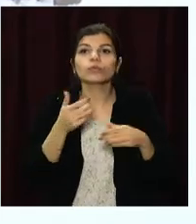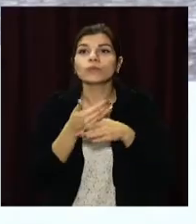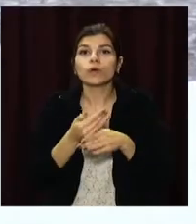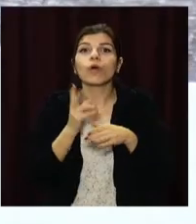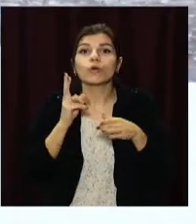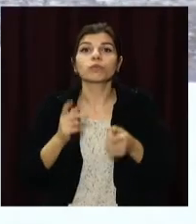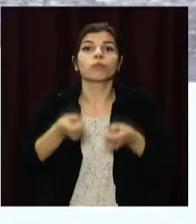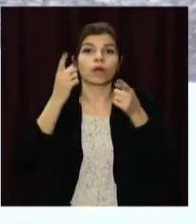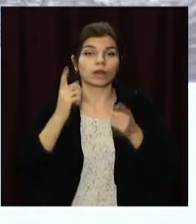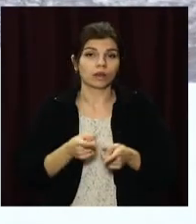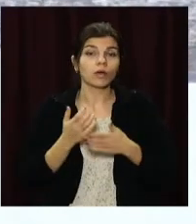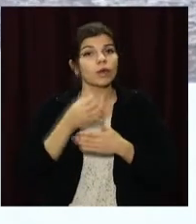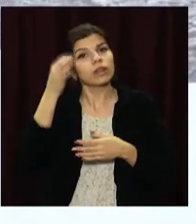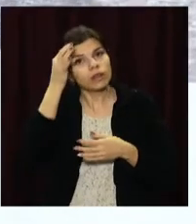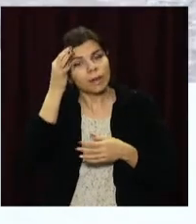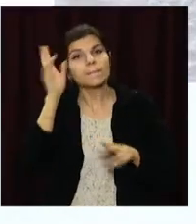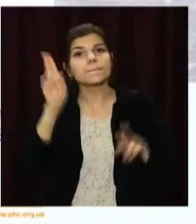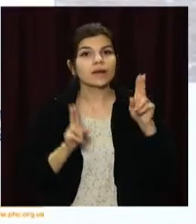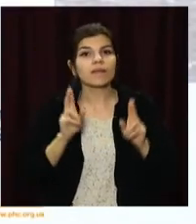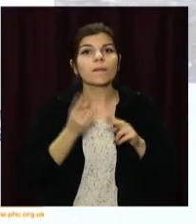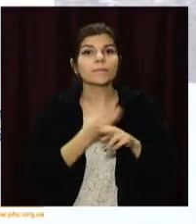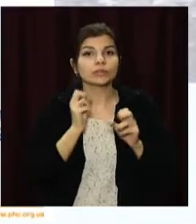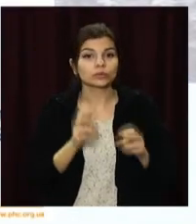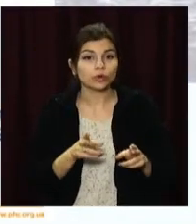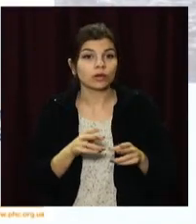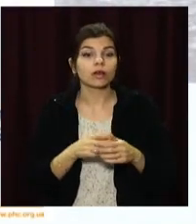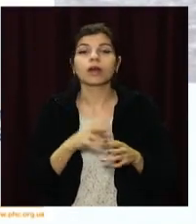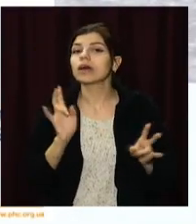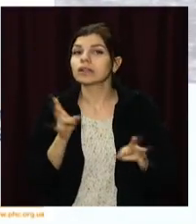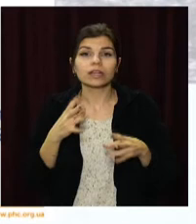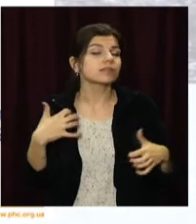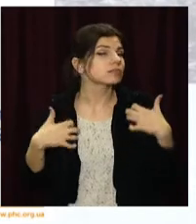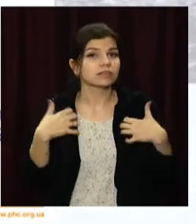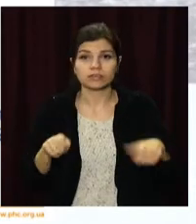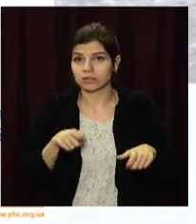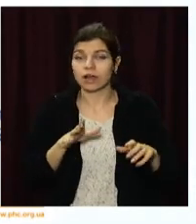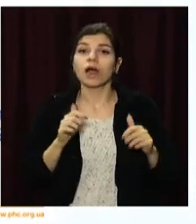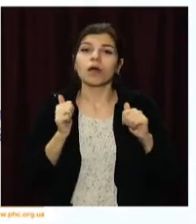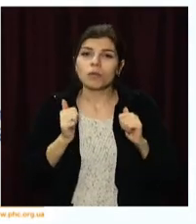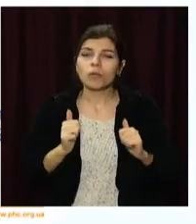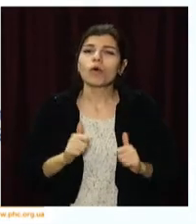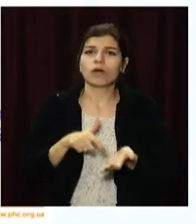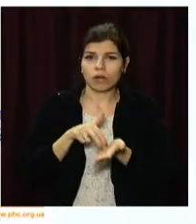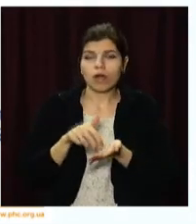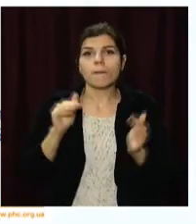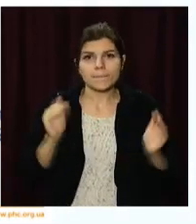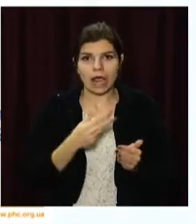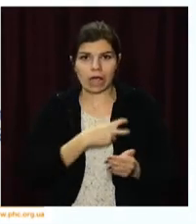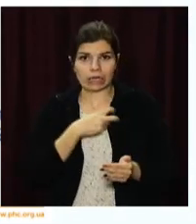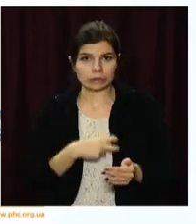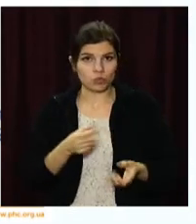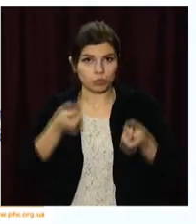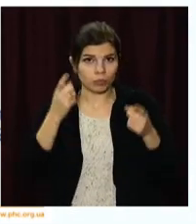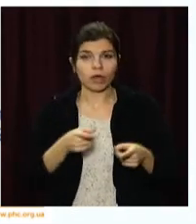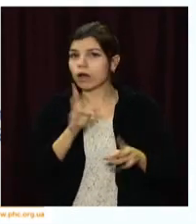падають на льоду. Тож нагадують правила безпеки при ожеледиці. Не варто поспішати, що повільніше йдете, то менше ризик впасти. Не